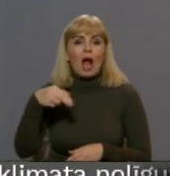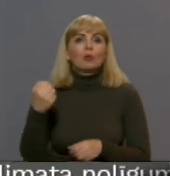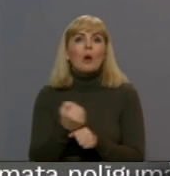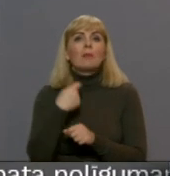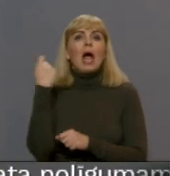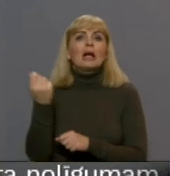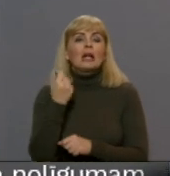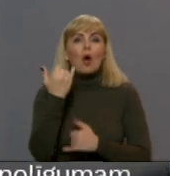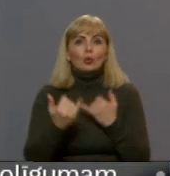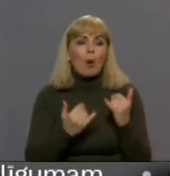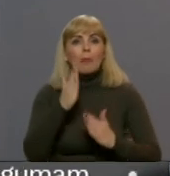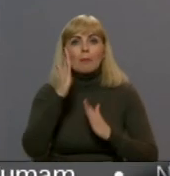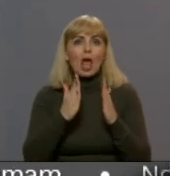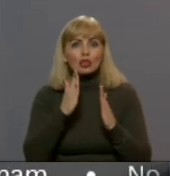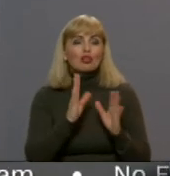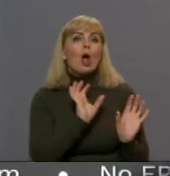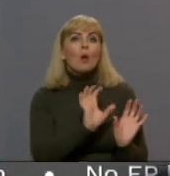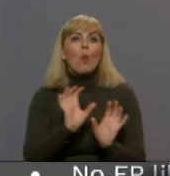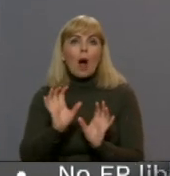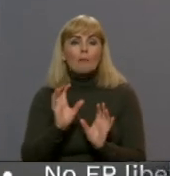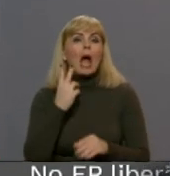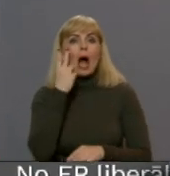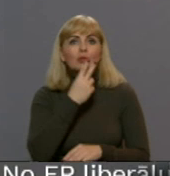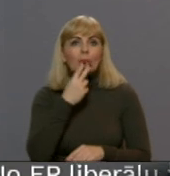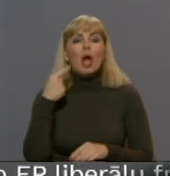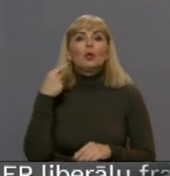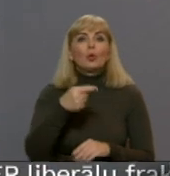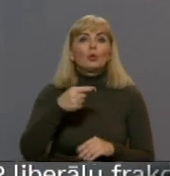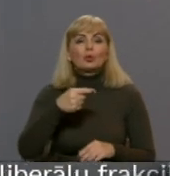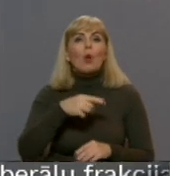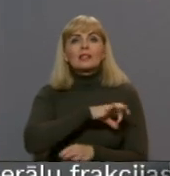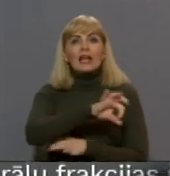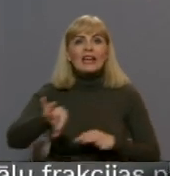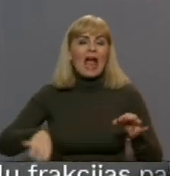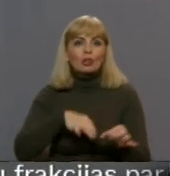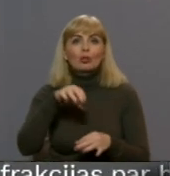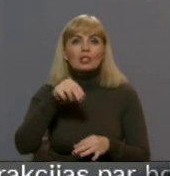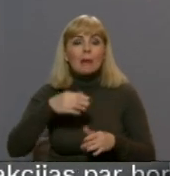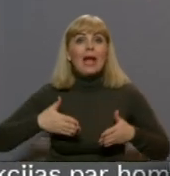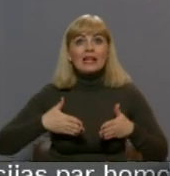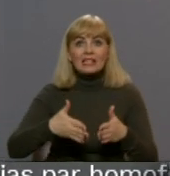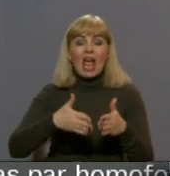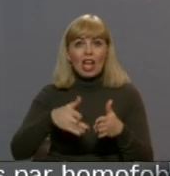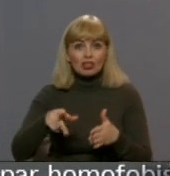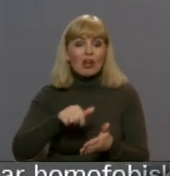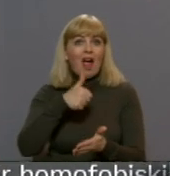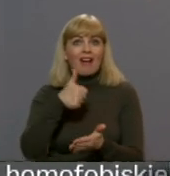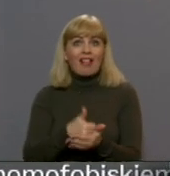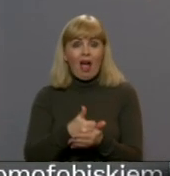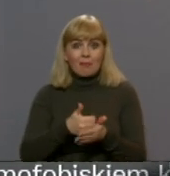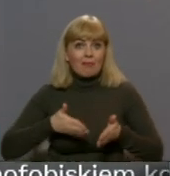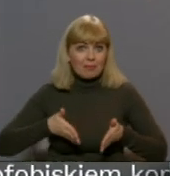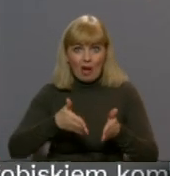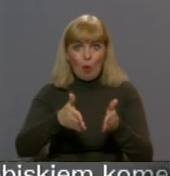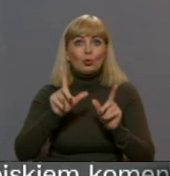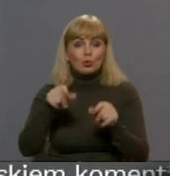graudkopību un meškopību, apsaimniekojot aptuveni tūkstots hektāru zemes. Savukārt ceļš, kas iegar galvenajam graudu uzlabāšanas